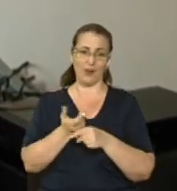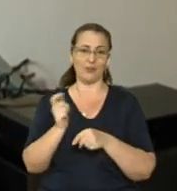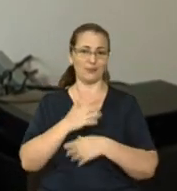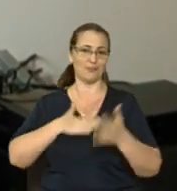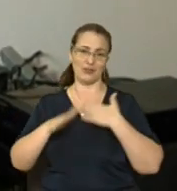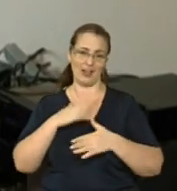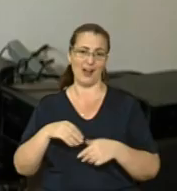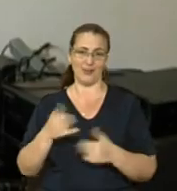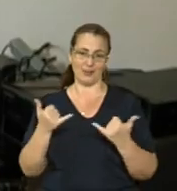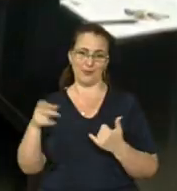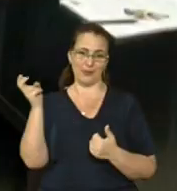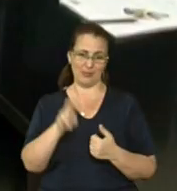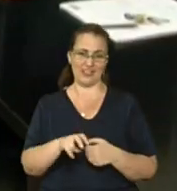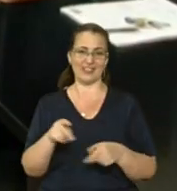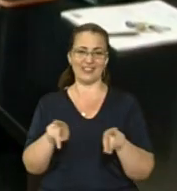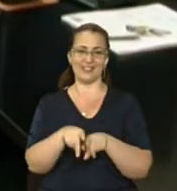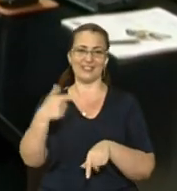сьогодні до нас прийшли такі гості.